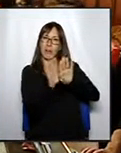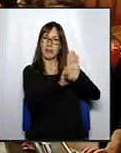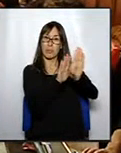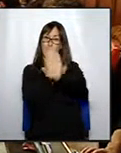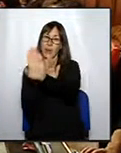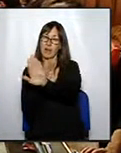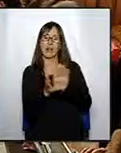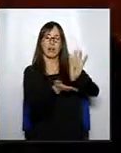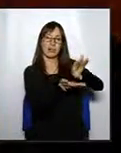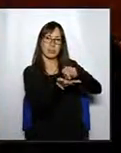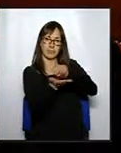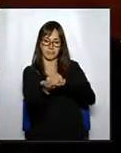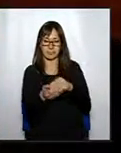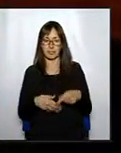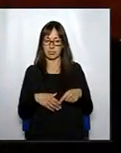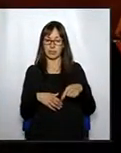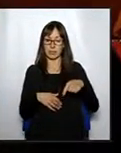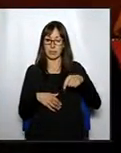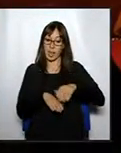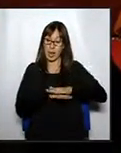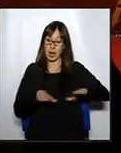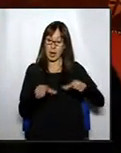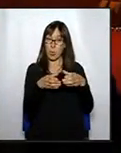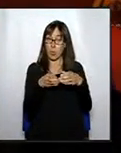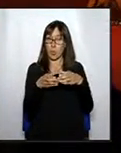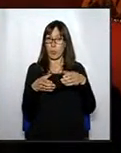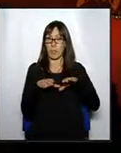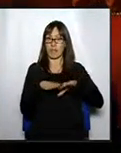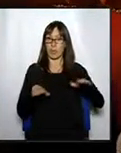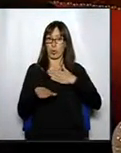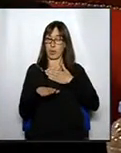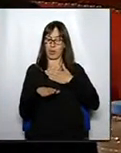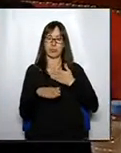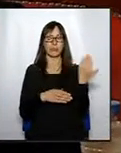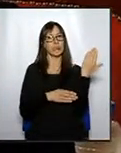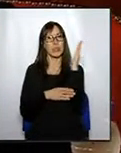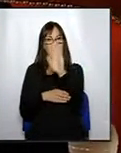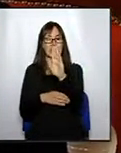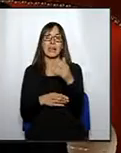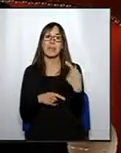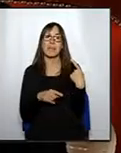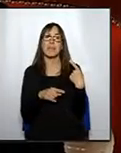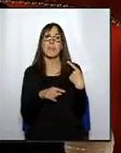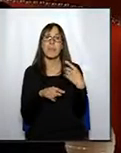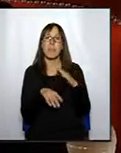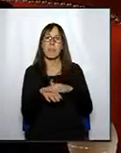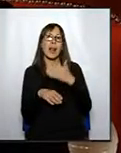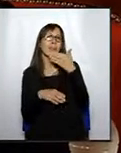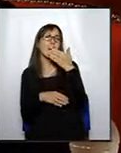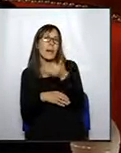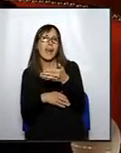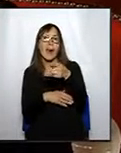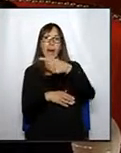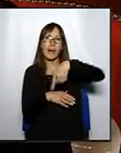Bé, aquesta moció que presenta avui el grup municipal de Plataforma Bigatana no és per demanar si els representants dels grups polítics i